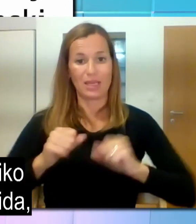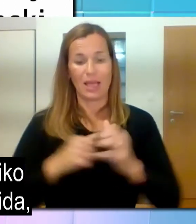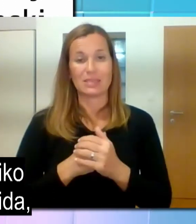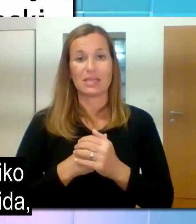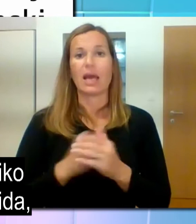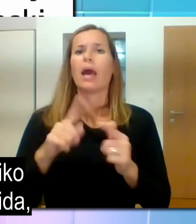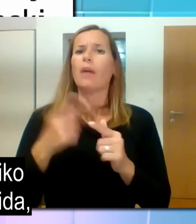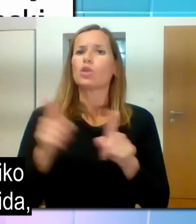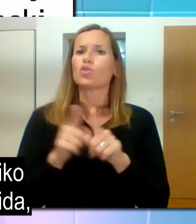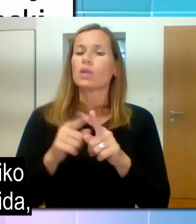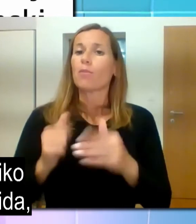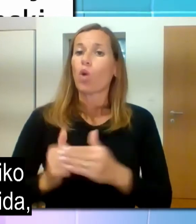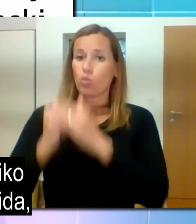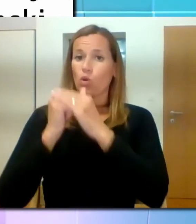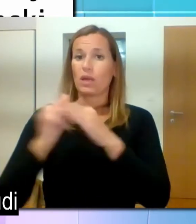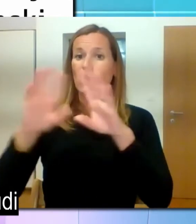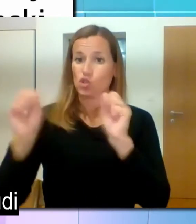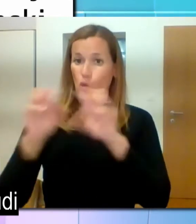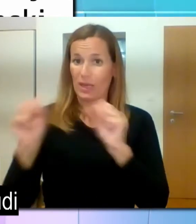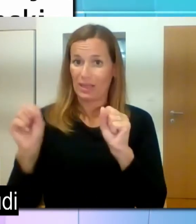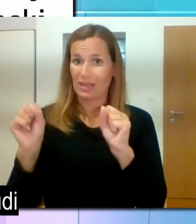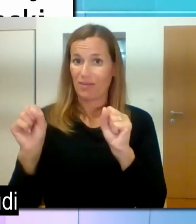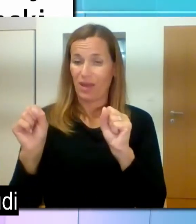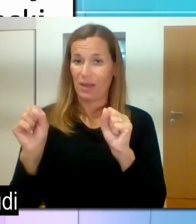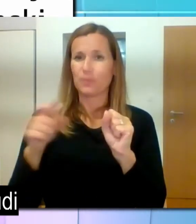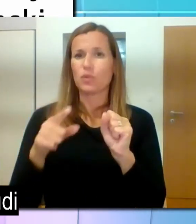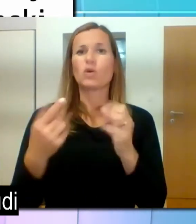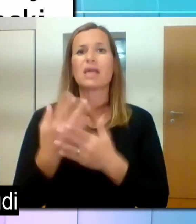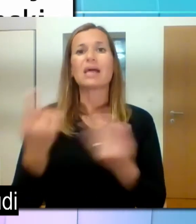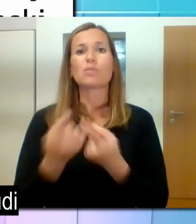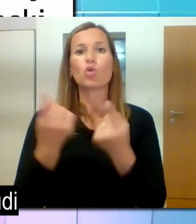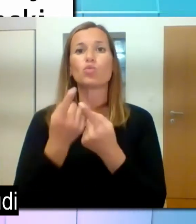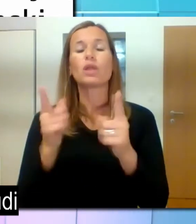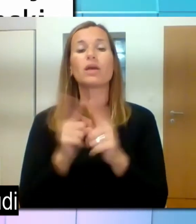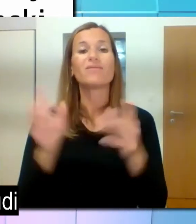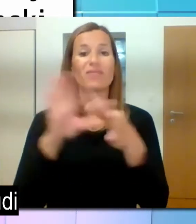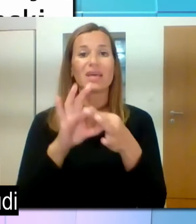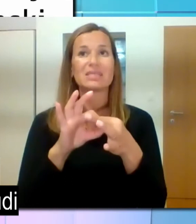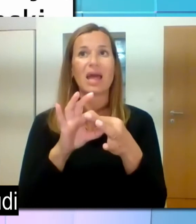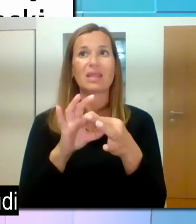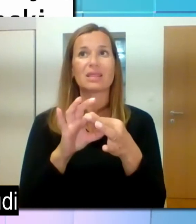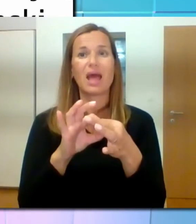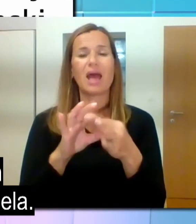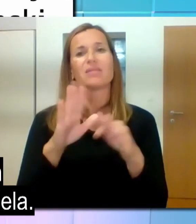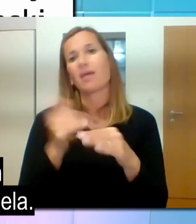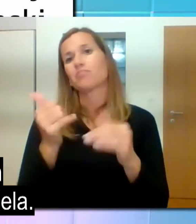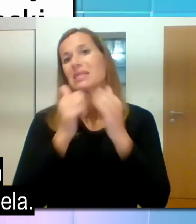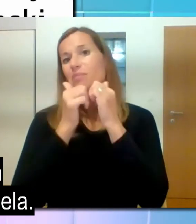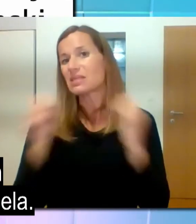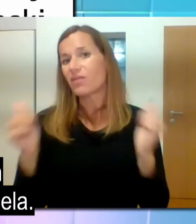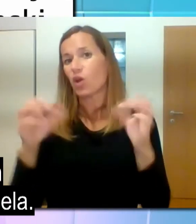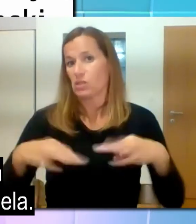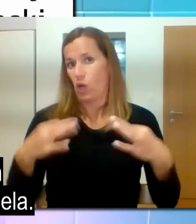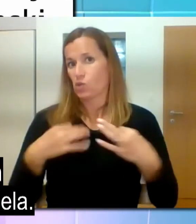specifiko zdravstvenega stanja invalida, ker ni več pogoj samo, da je invalid, ampak da tudi ne more